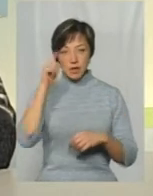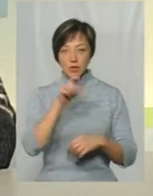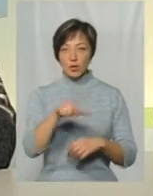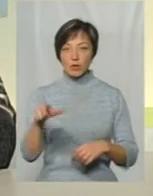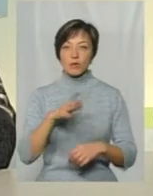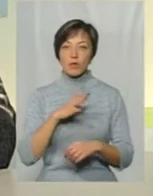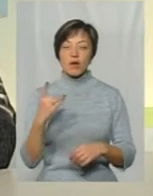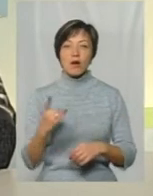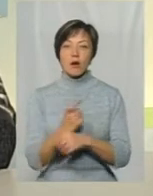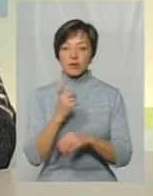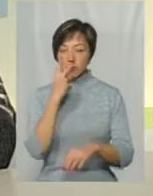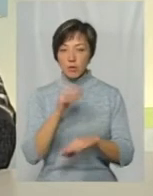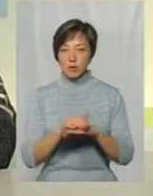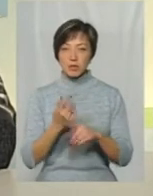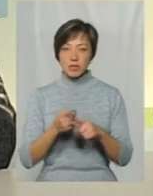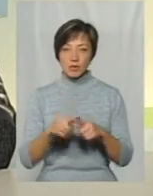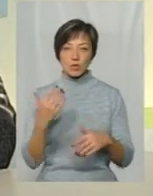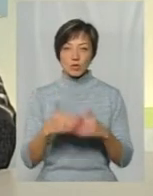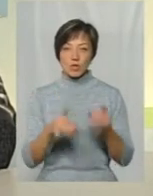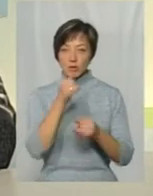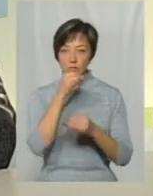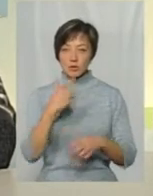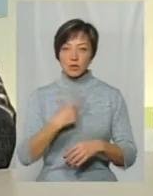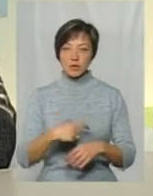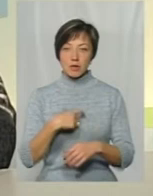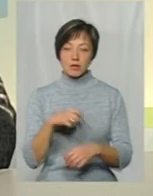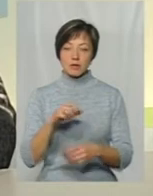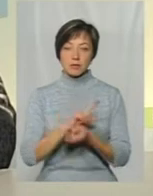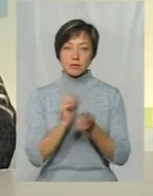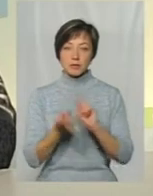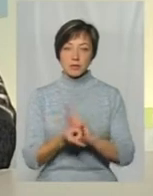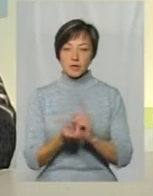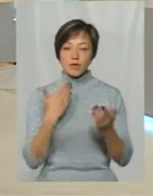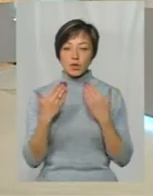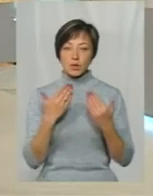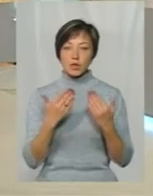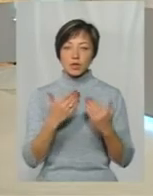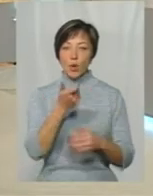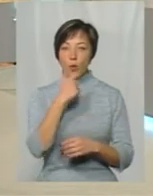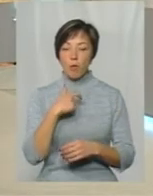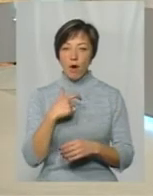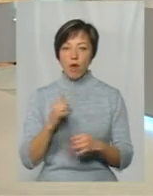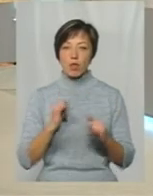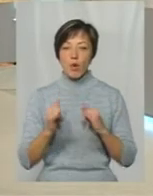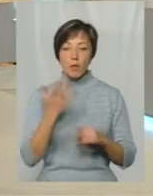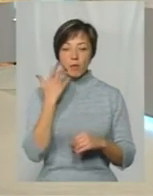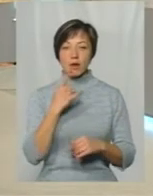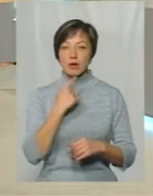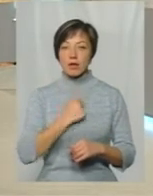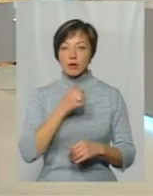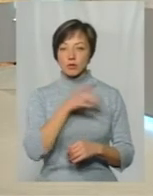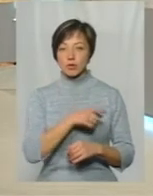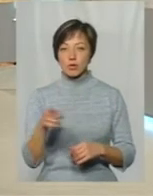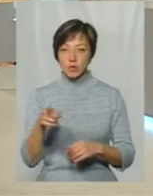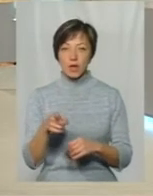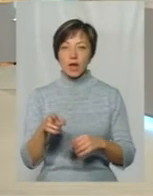були хоча б один раз помічені за цим Вони вже не можуть себе перестроїти і відноситися гуманно При Радянському Союзі ми всі знаємо,